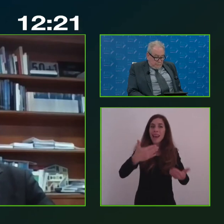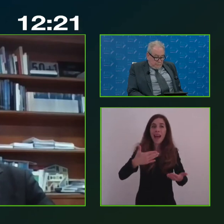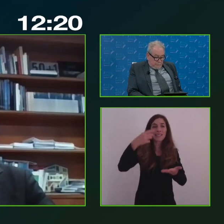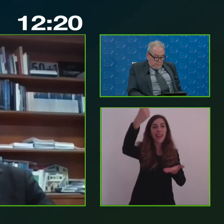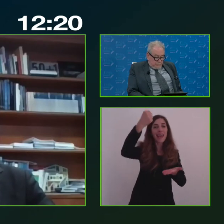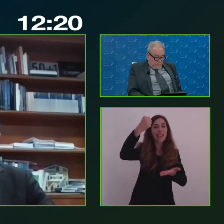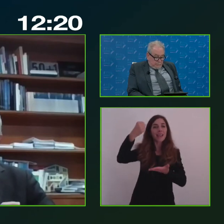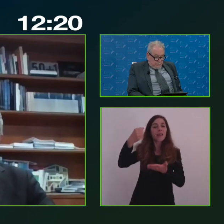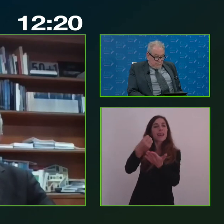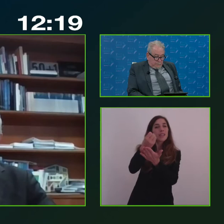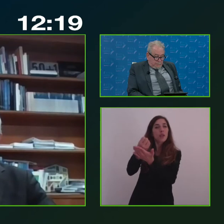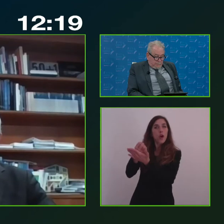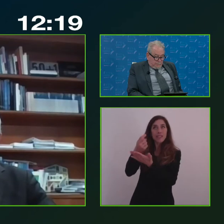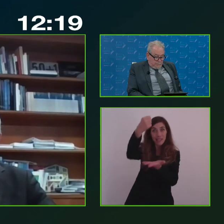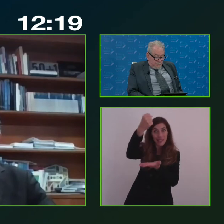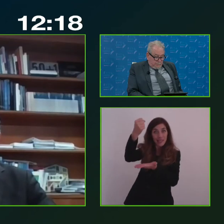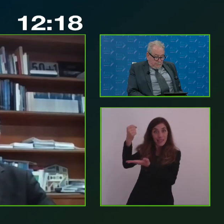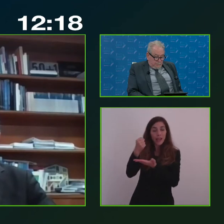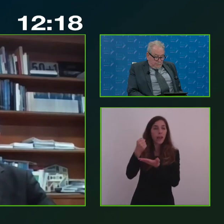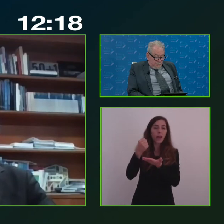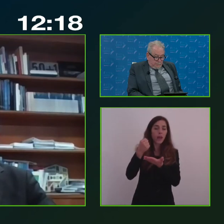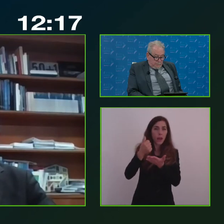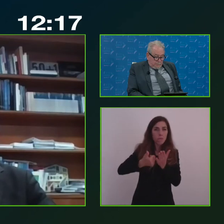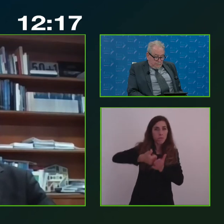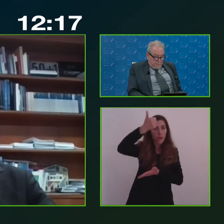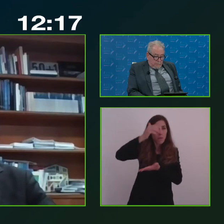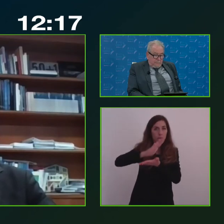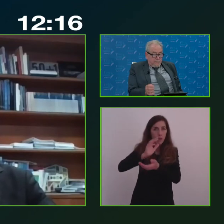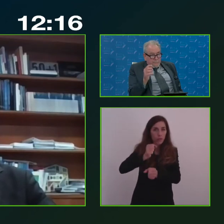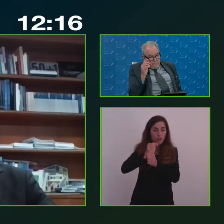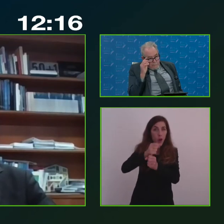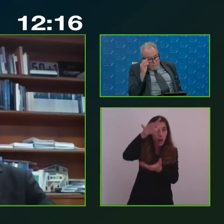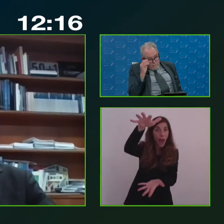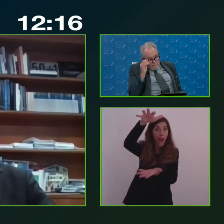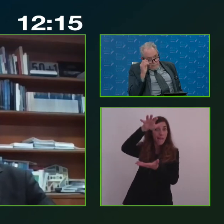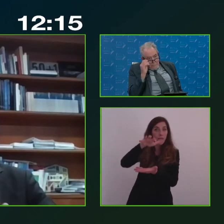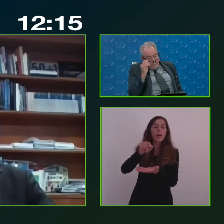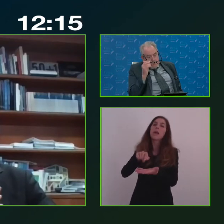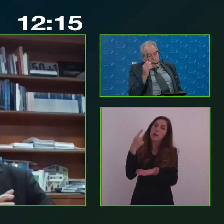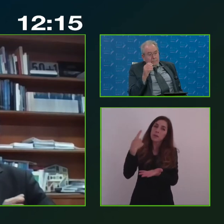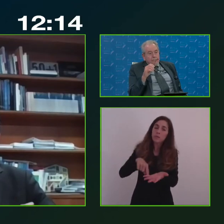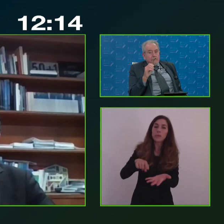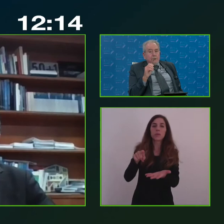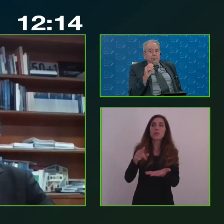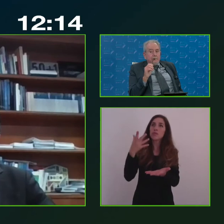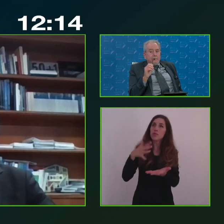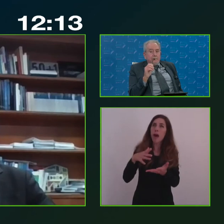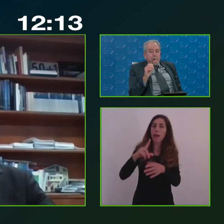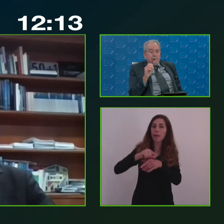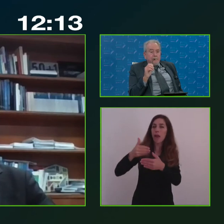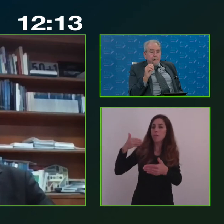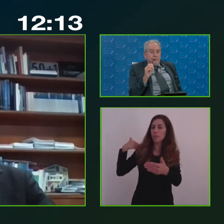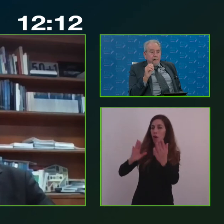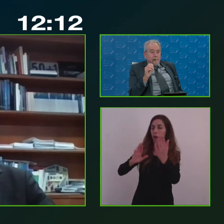senza precedenti, meglio di qualunque altro periodo da molto tempo a questa parte i temi dello